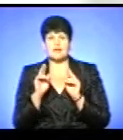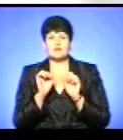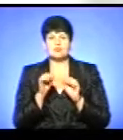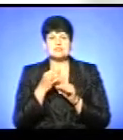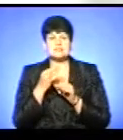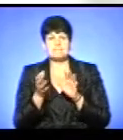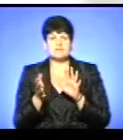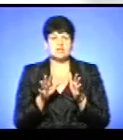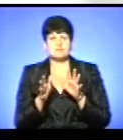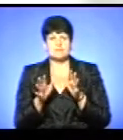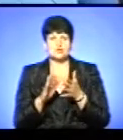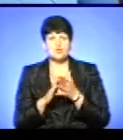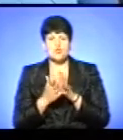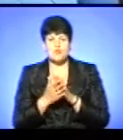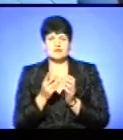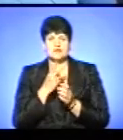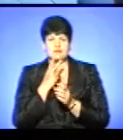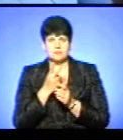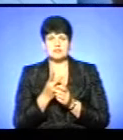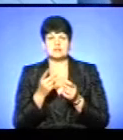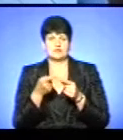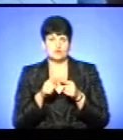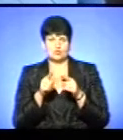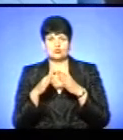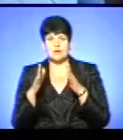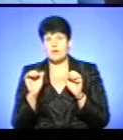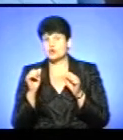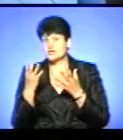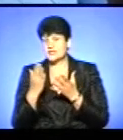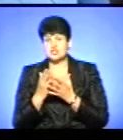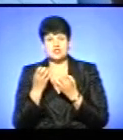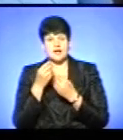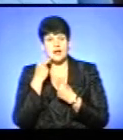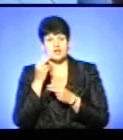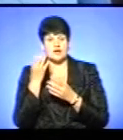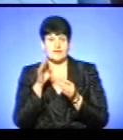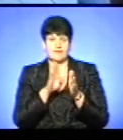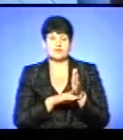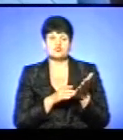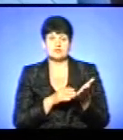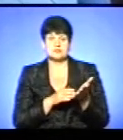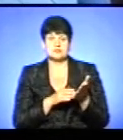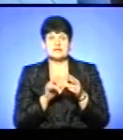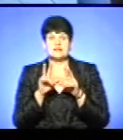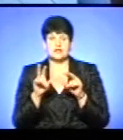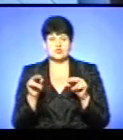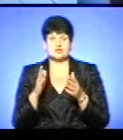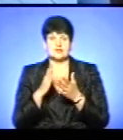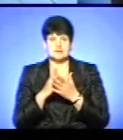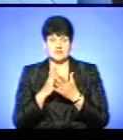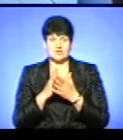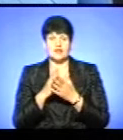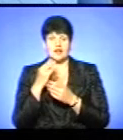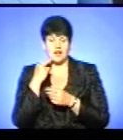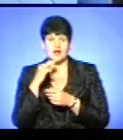більш-менш умови такі, як ми бачили у цьому табору, чи десь може ще є краще, а може десь ще є і гірше? На щас це є, в умові